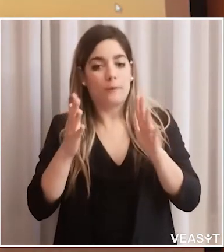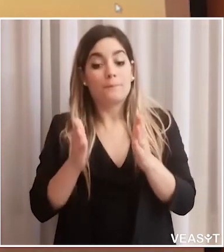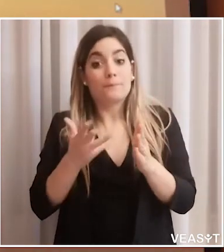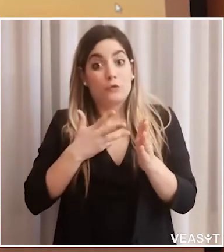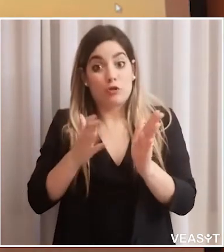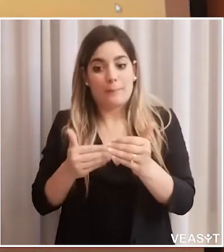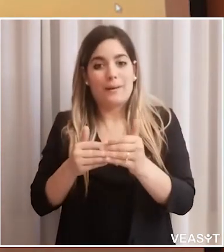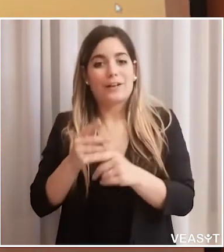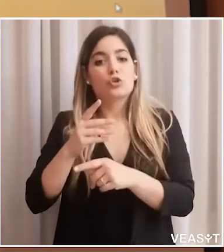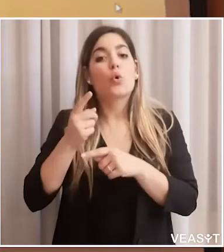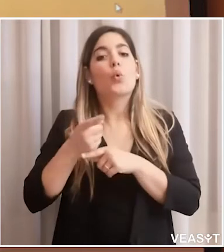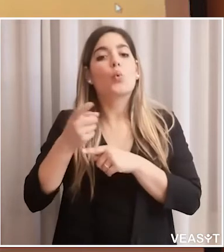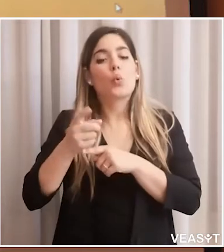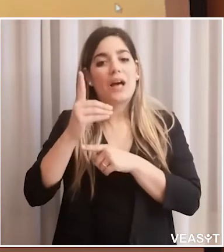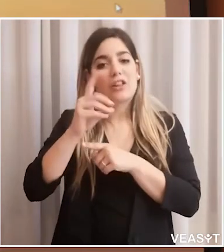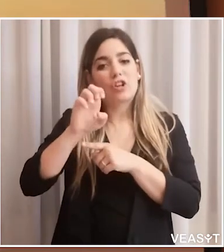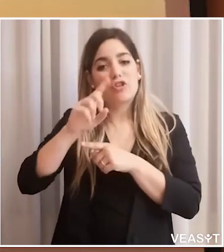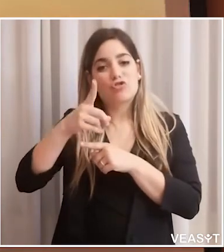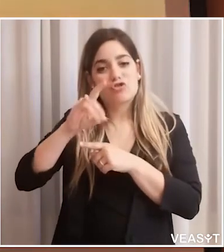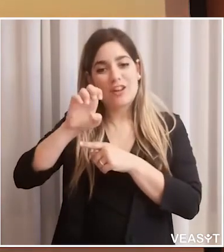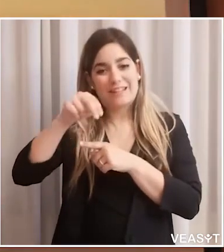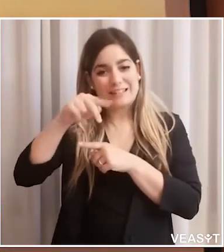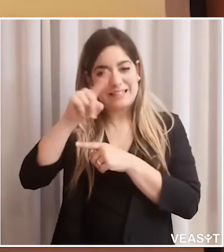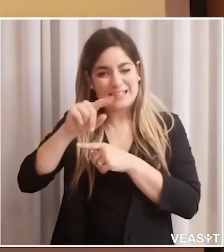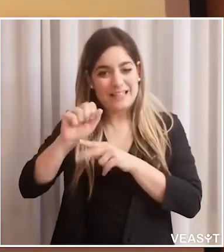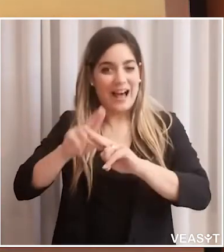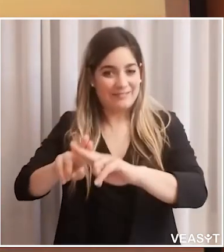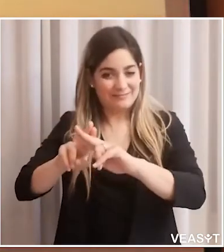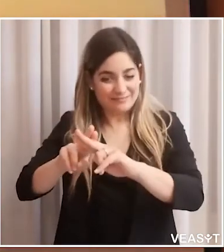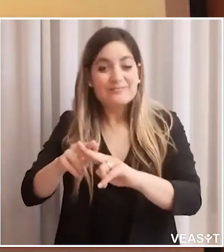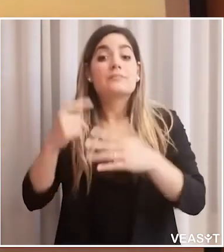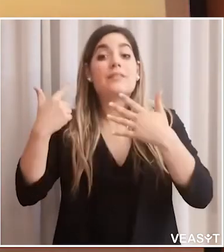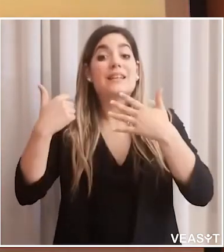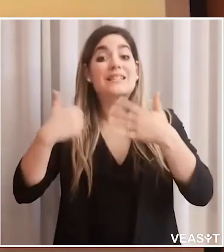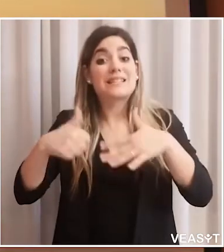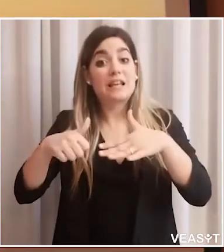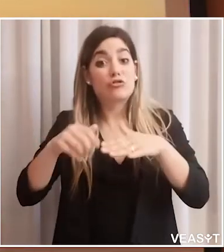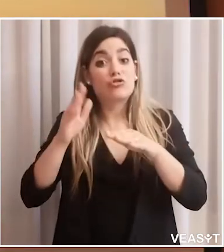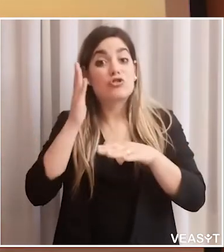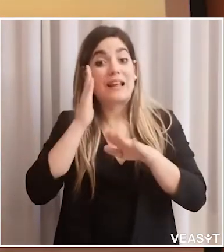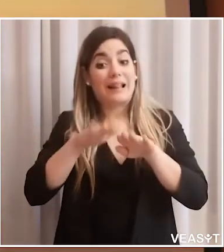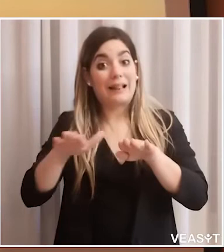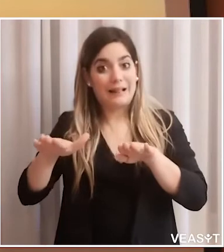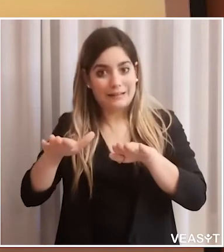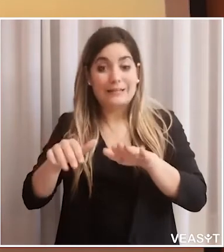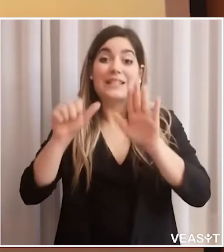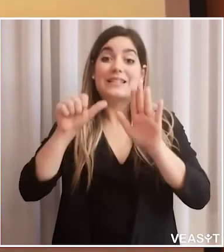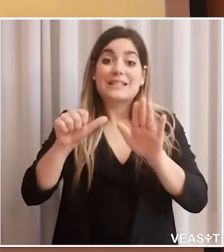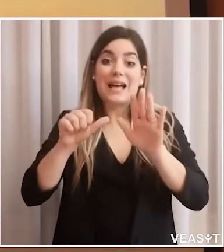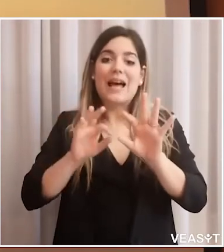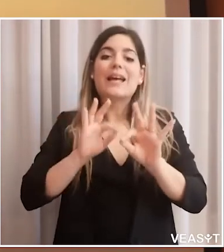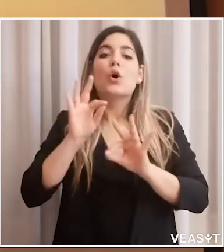iniziata certamente con la riconversione del reparto di degenza che ha